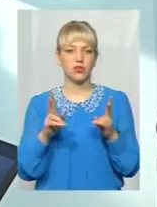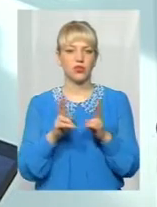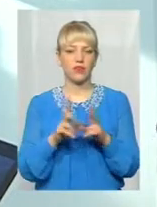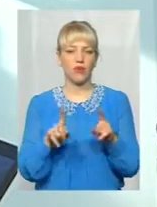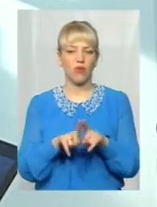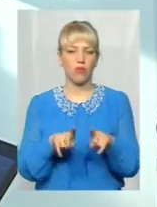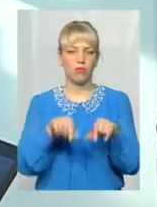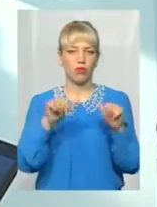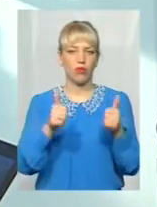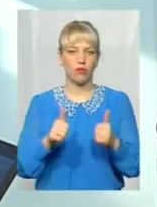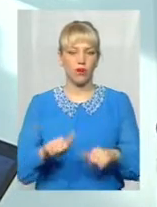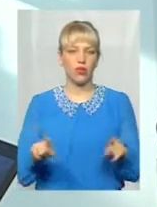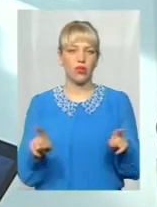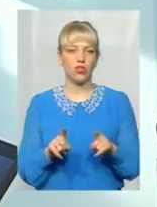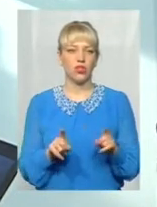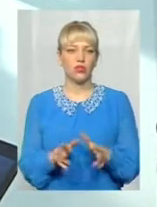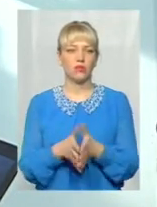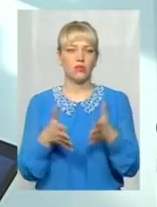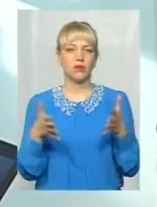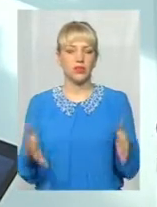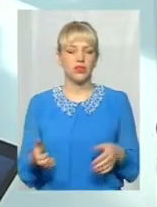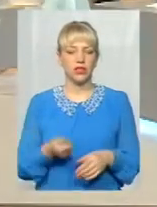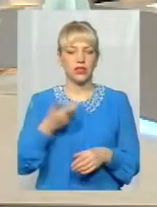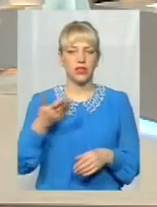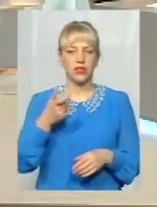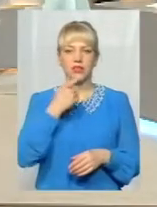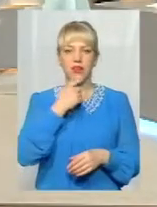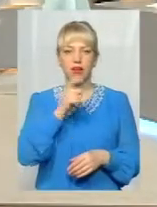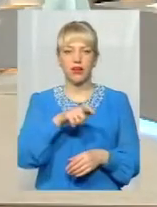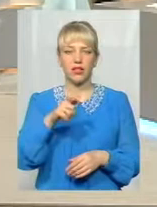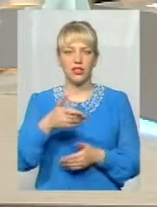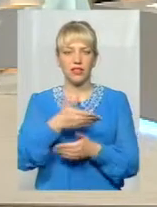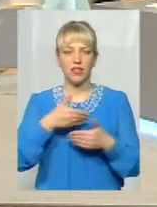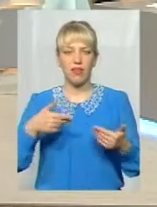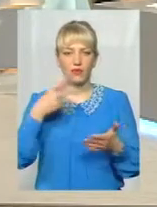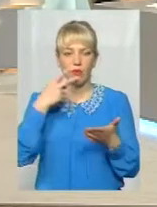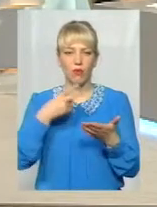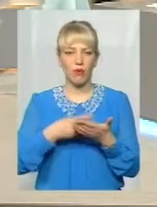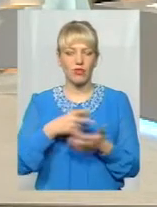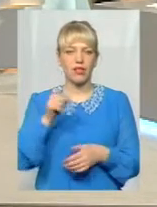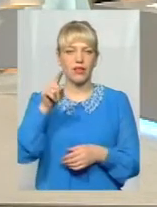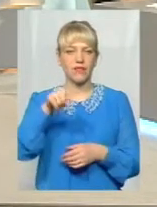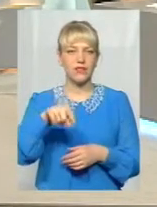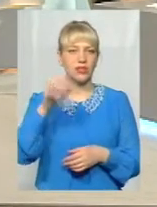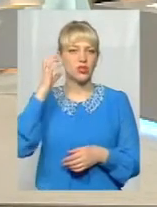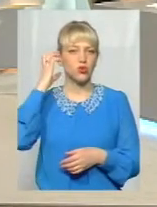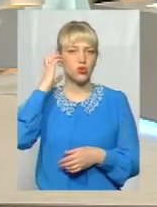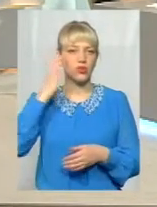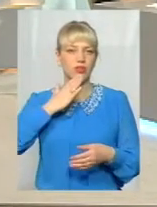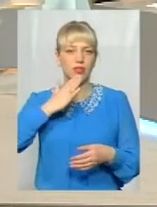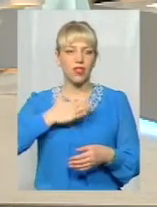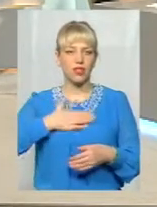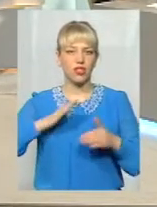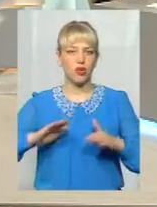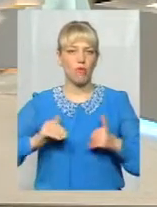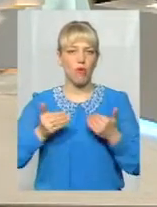як більше кількість глядачів нас побачила і все ж таки дослухали наших порад, щоб не сталося тої